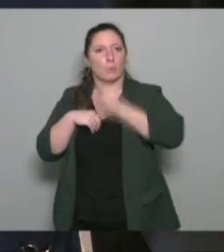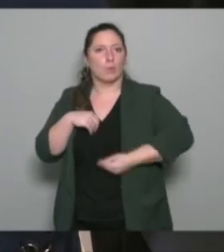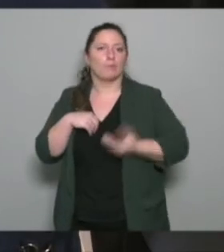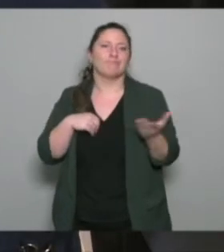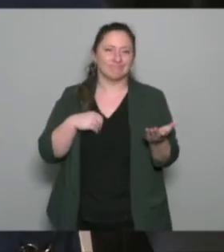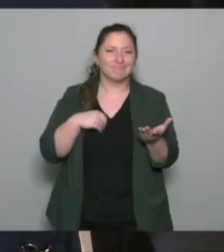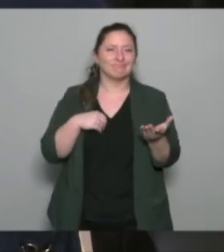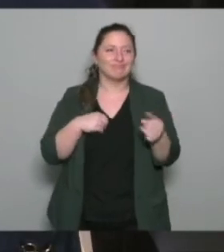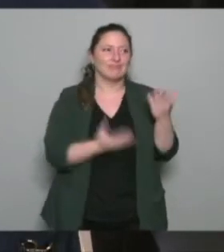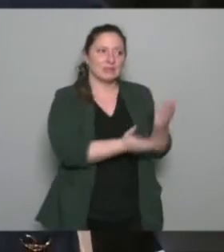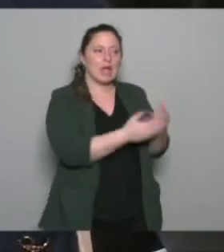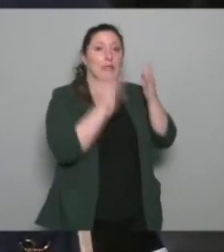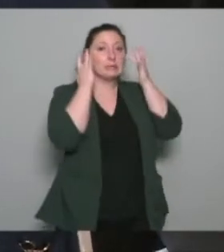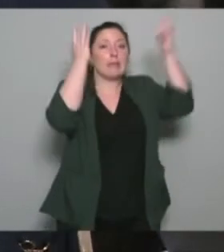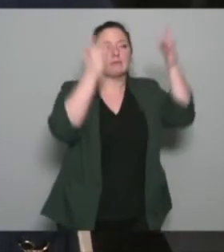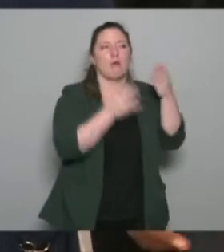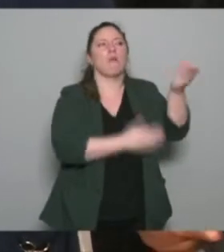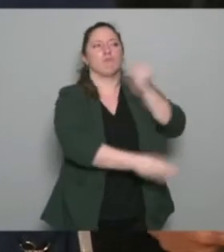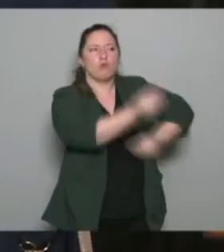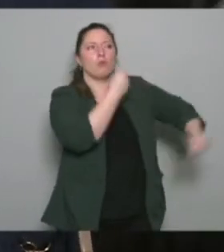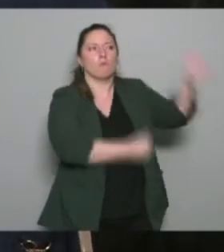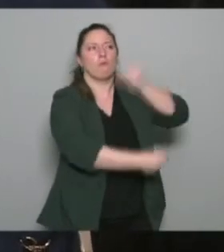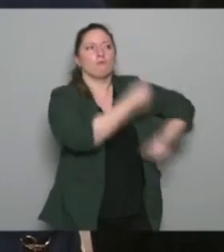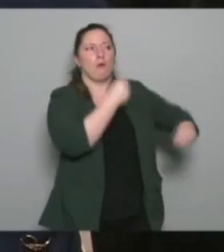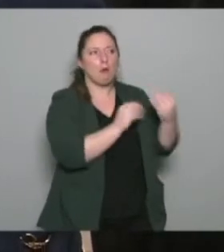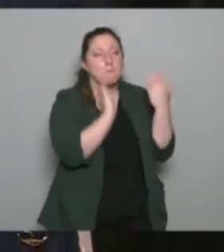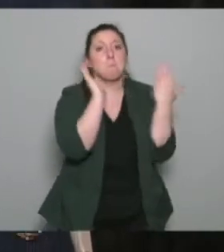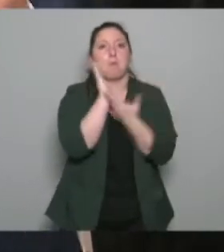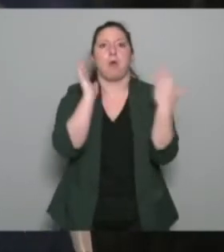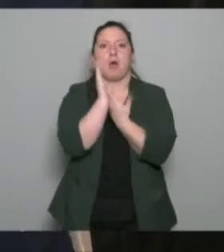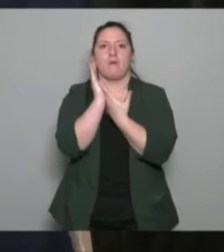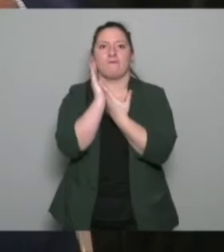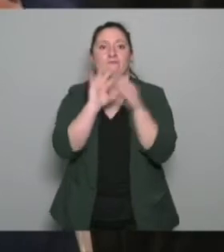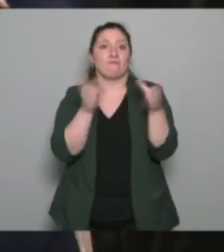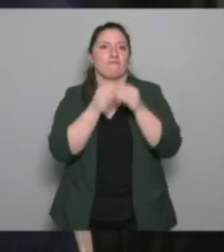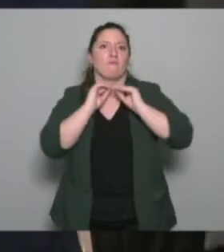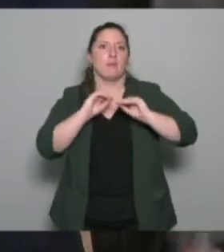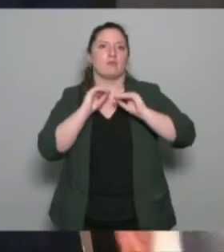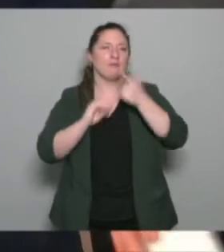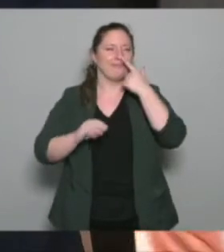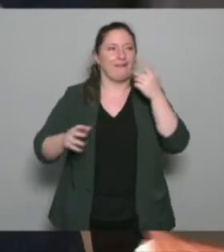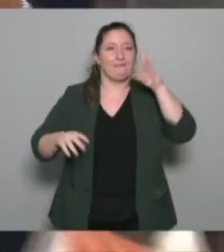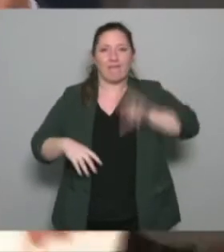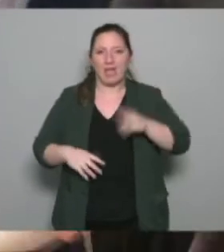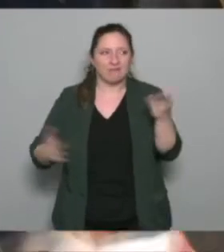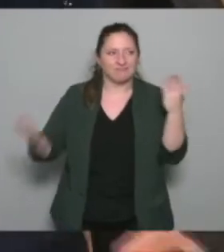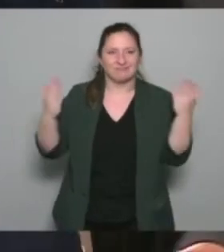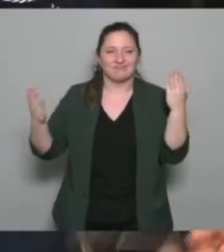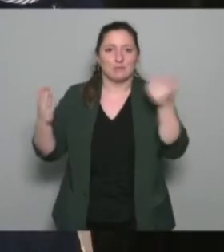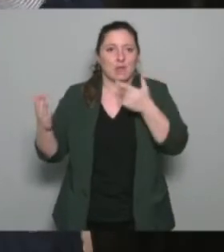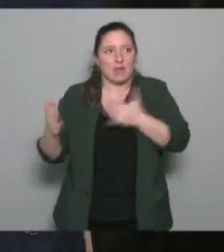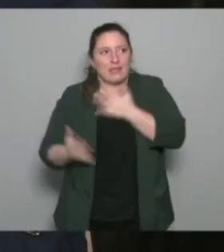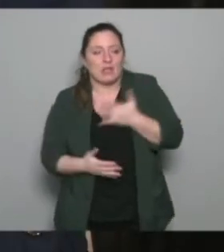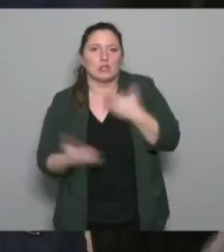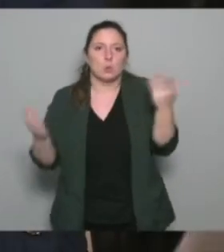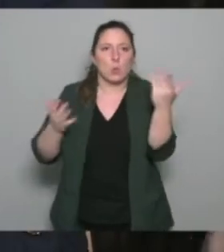'expérience qu va pouvoir apporter ou des justificatifs de formation comment est-ce que vous allez est-ce que ça est un frein pour vous ou est-ce que vous dites moi pas